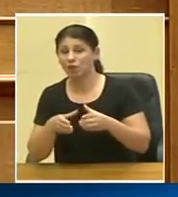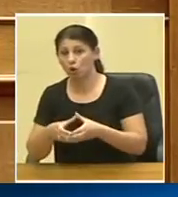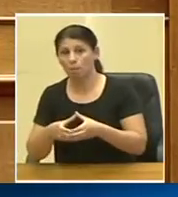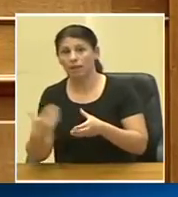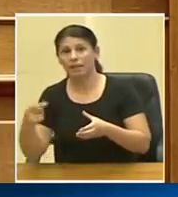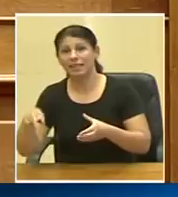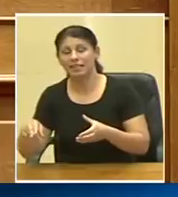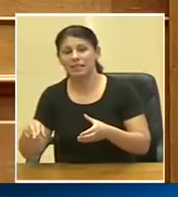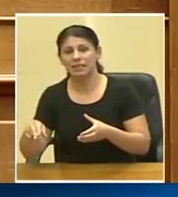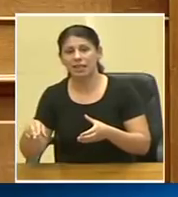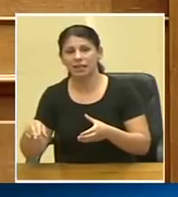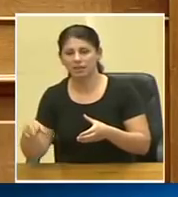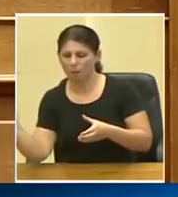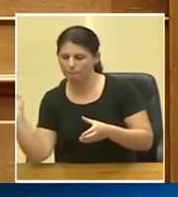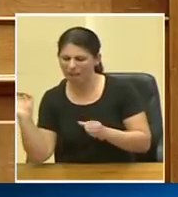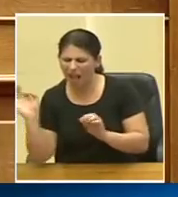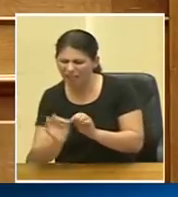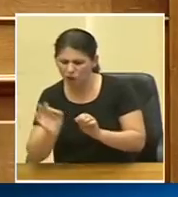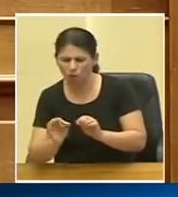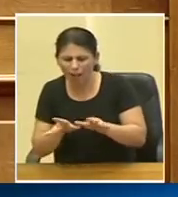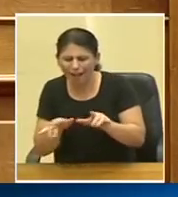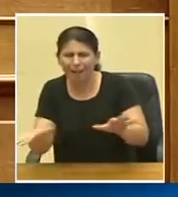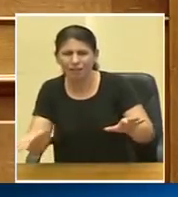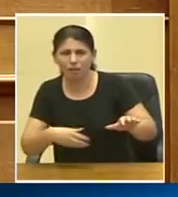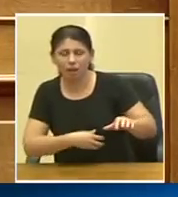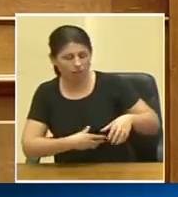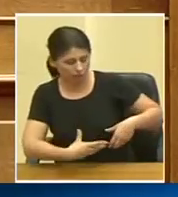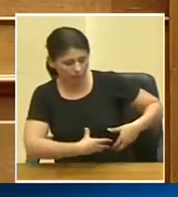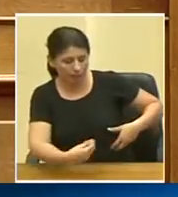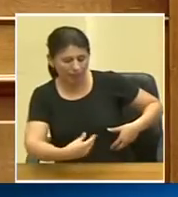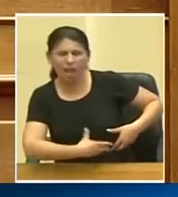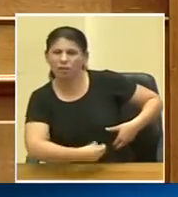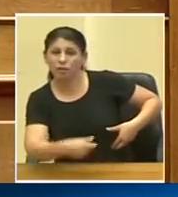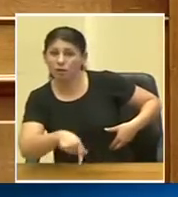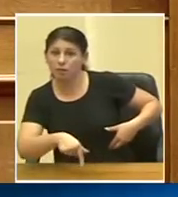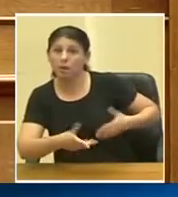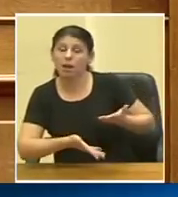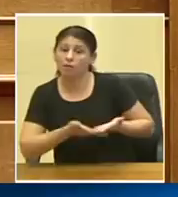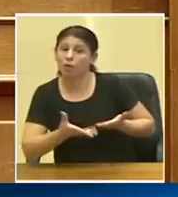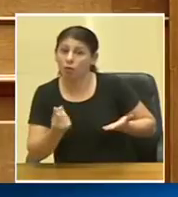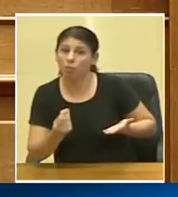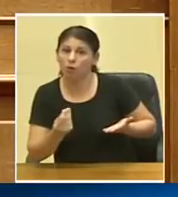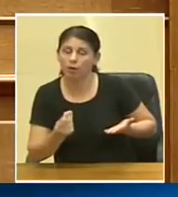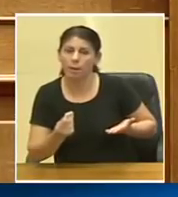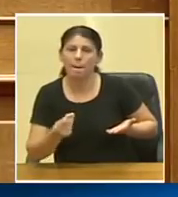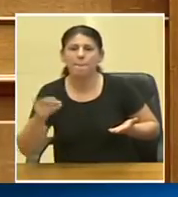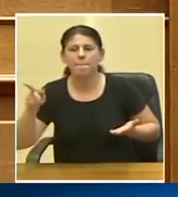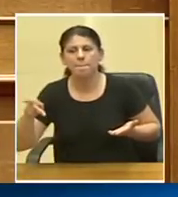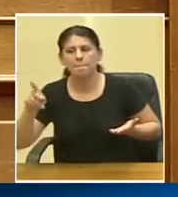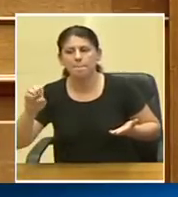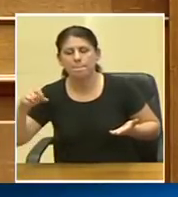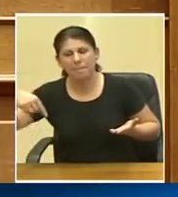που αφορά τους τομογράφους εκπομπής Ποζητρονίων, μια έξεταση που σήμερα βοηθάει πάρα πολύ και στη